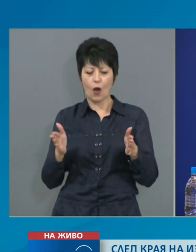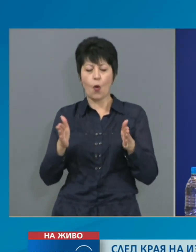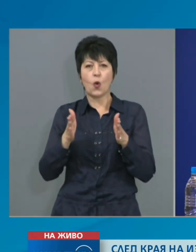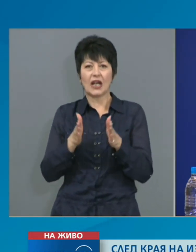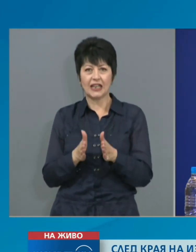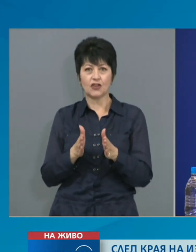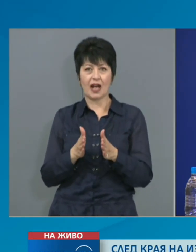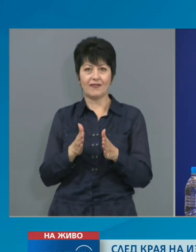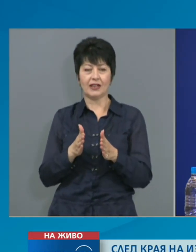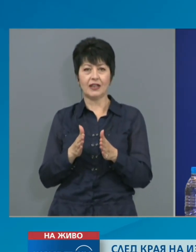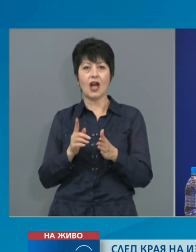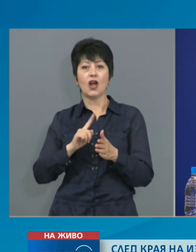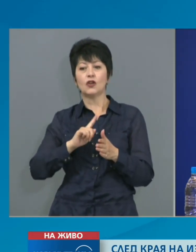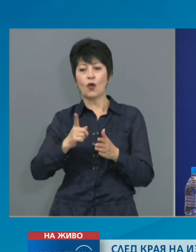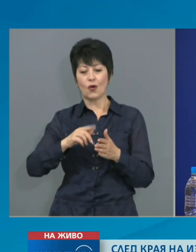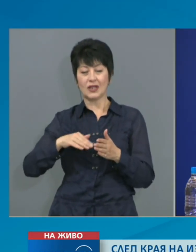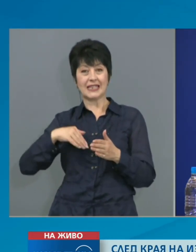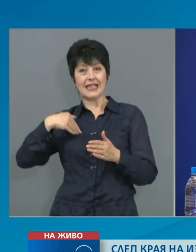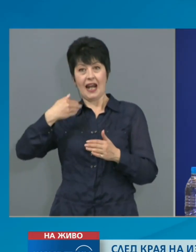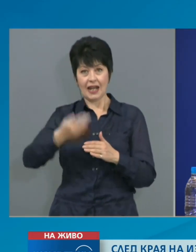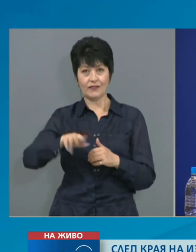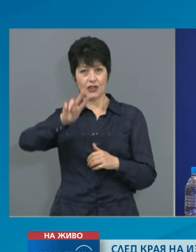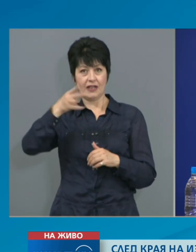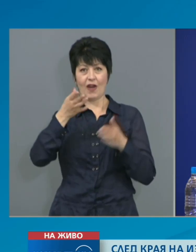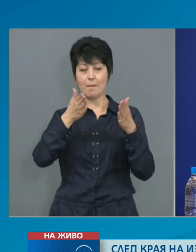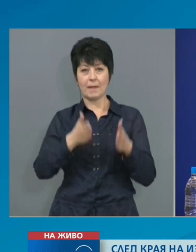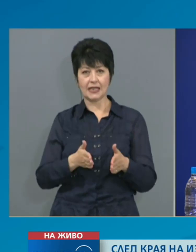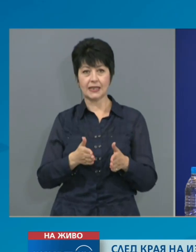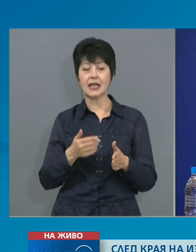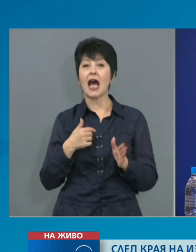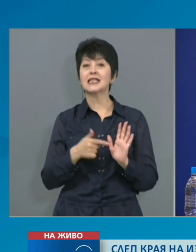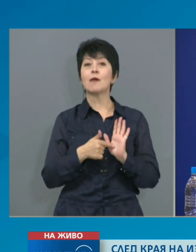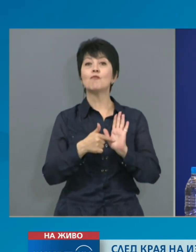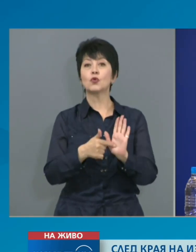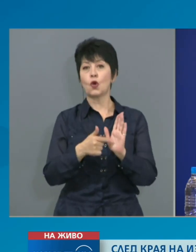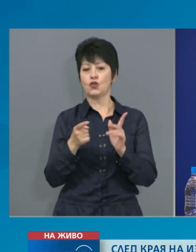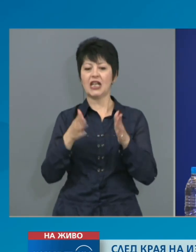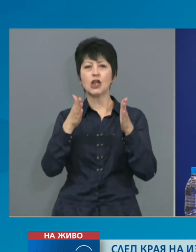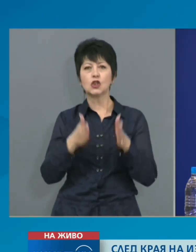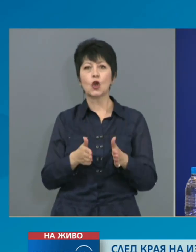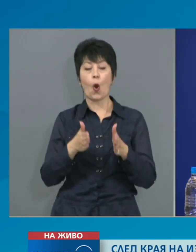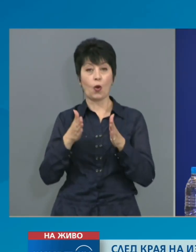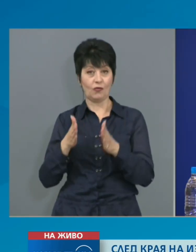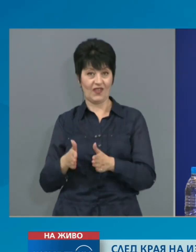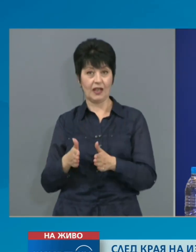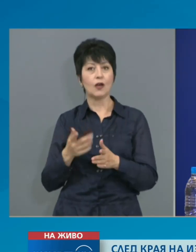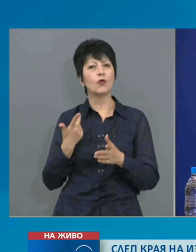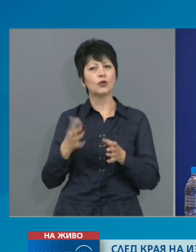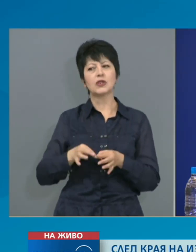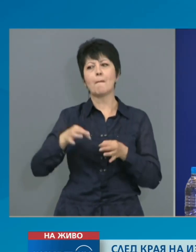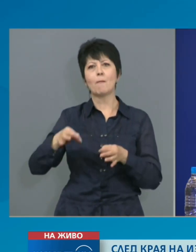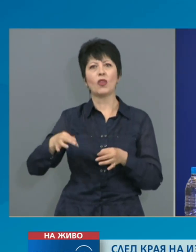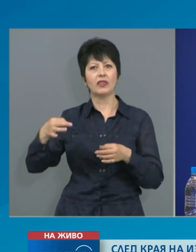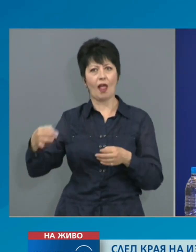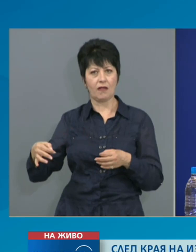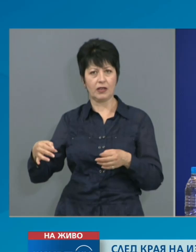следващите два месеца, а са посочени срокове, които са по-дълги. Някои от